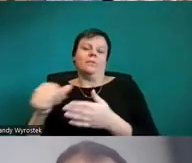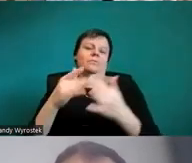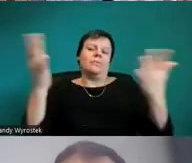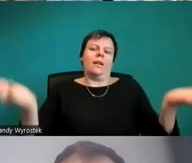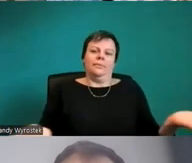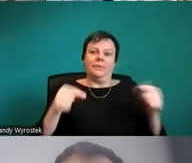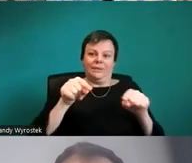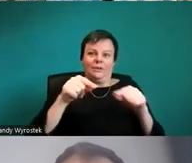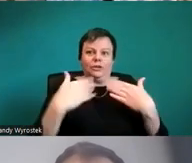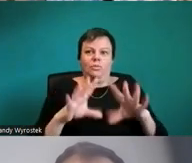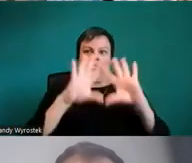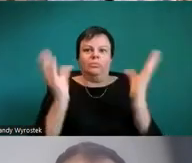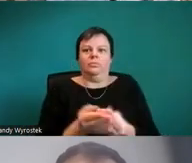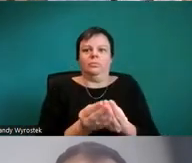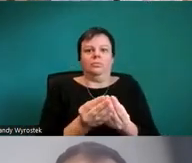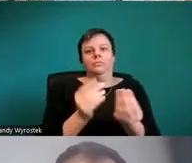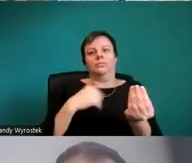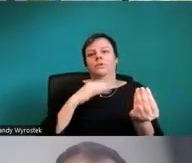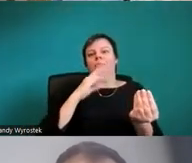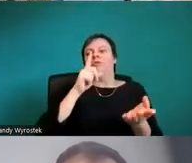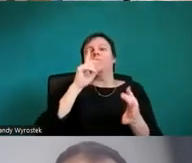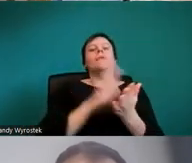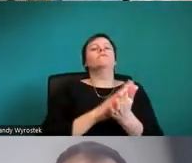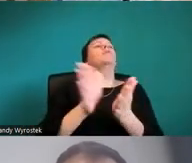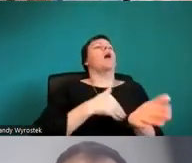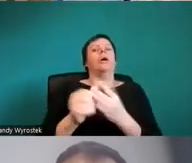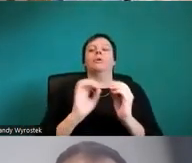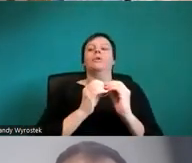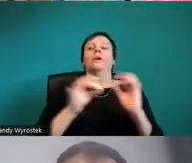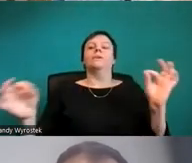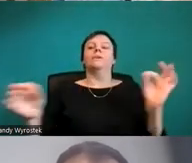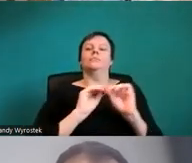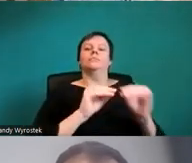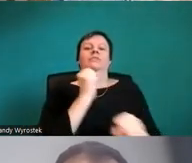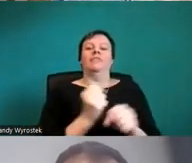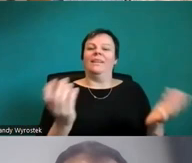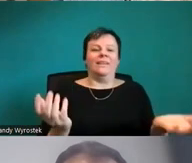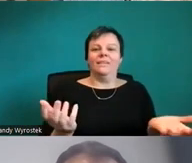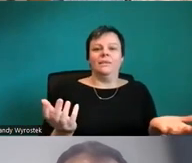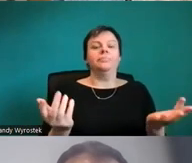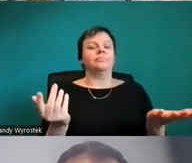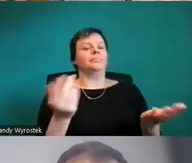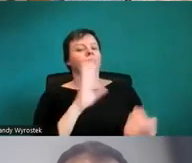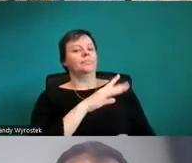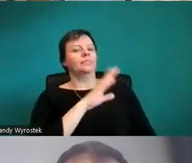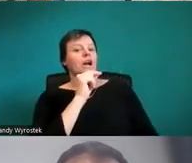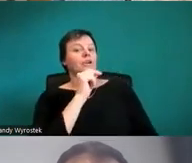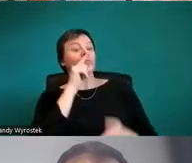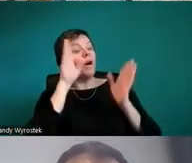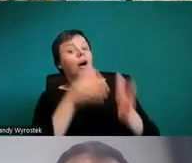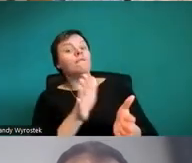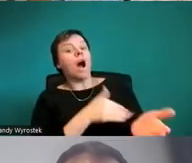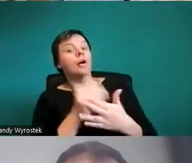Es gibt ein neues Feature, das nennt sich Überprüfen ohne